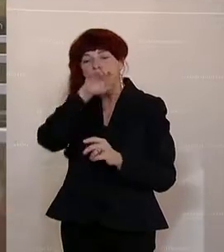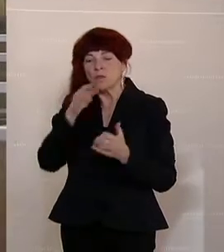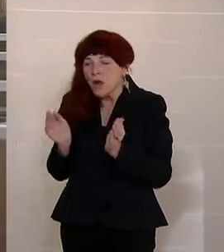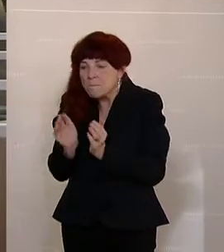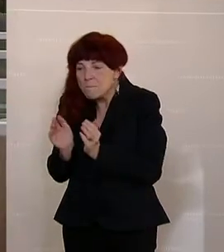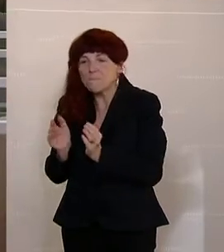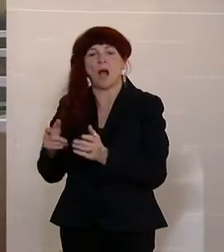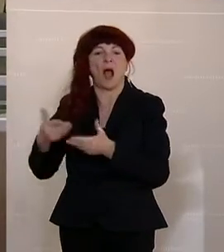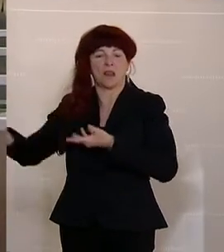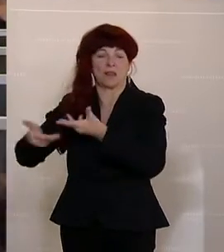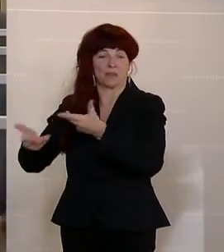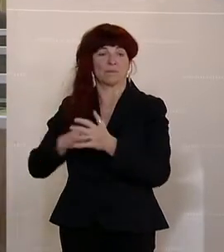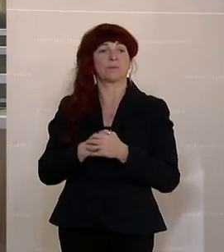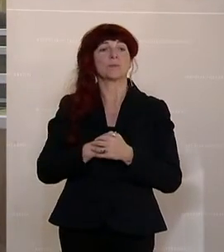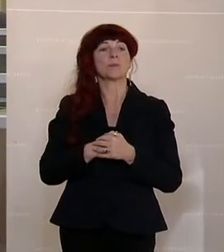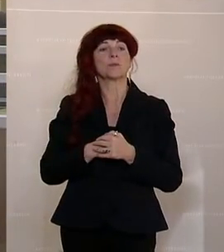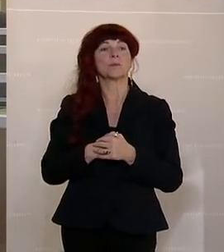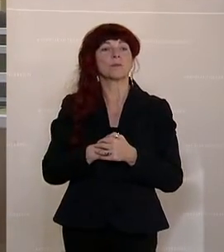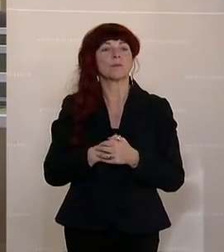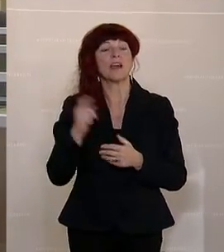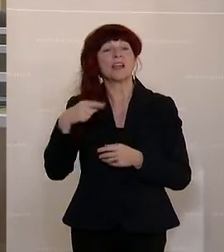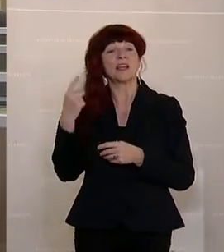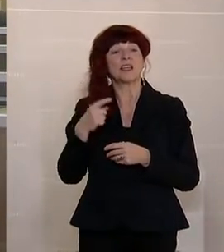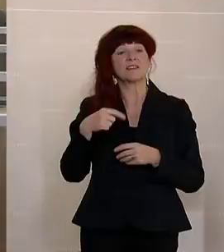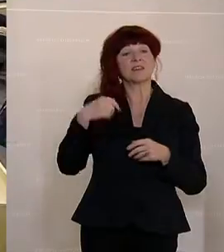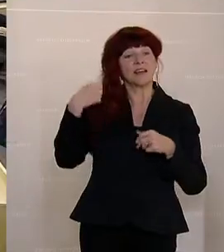Nächste Rednerin, Frau Abgeordnete Verena Nussbaum.